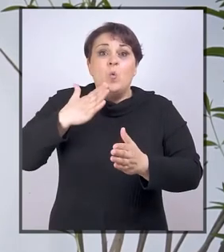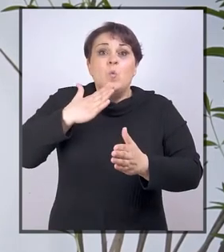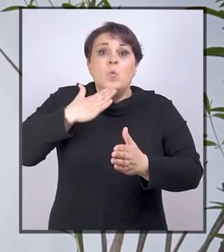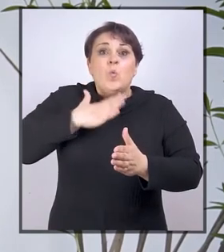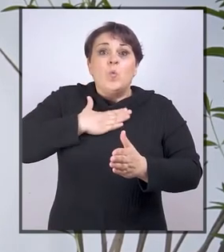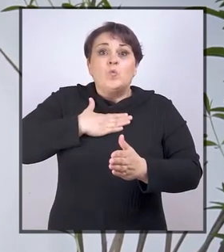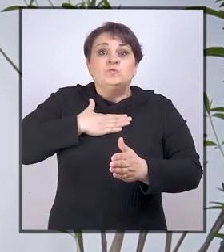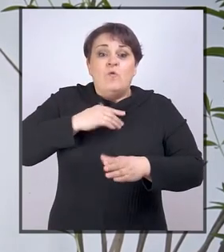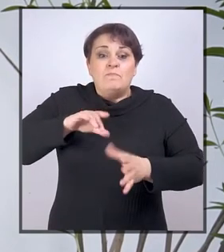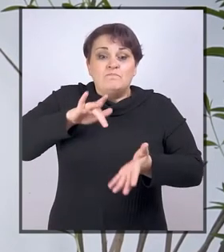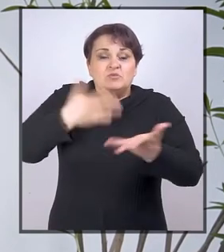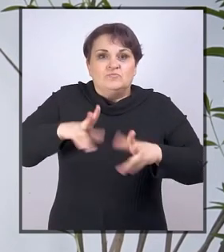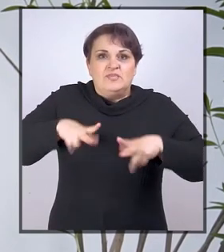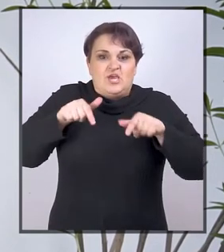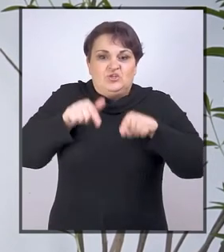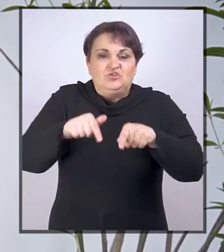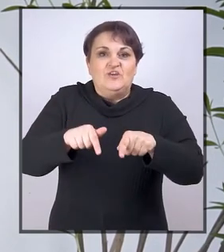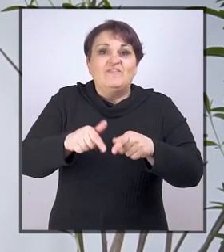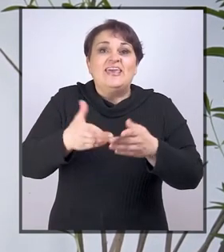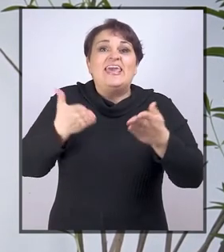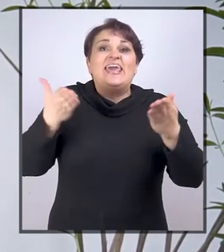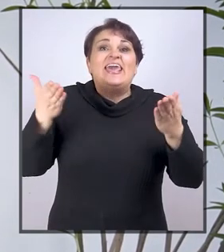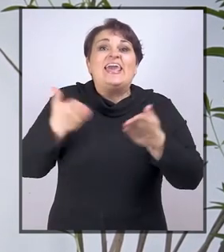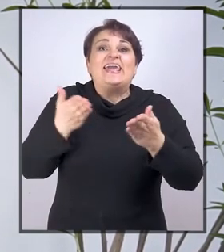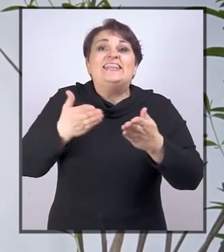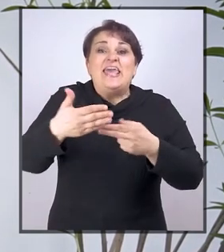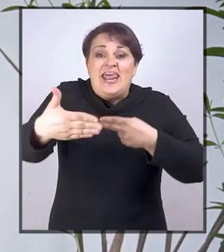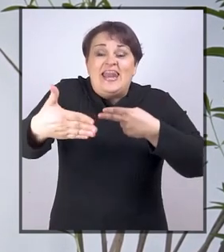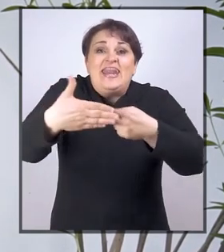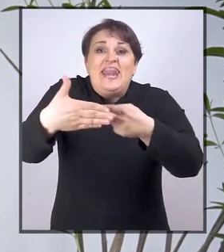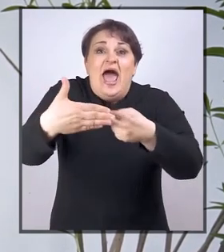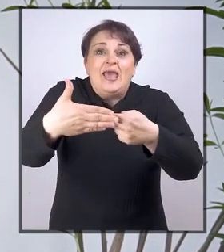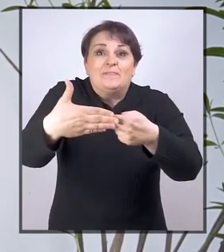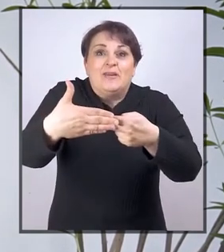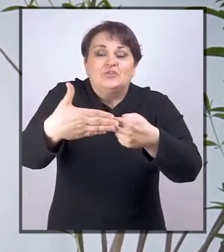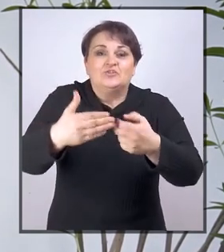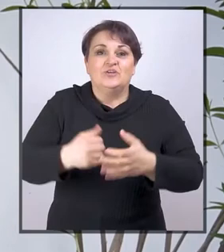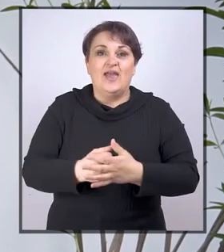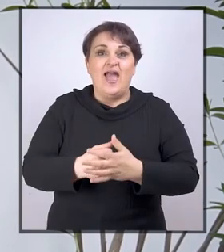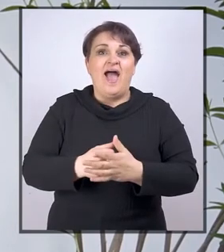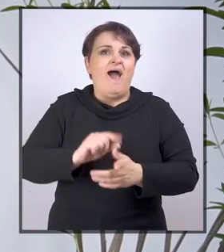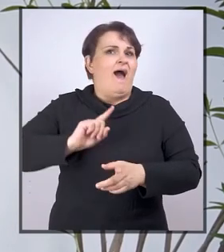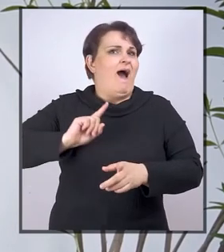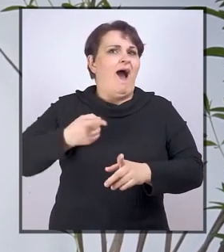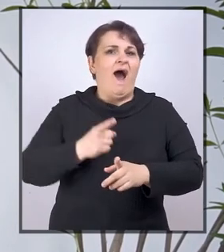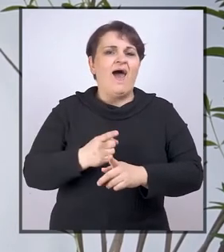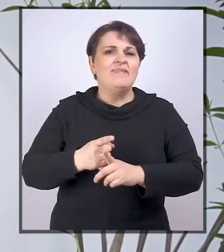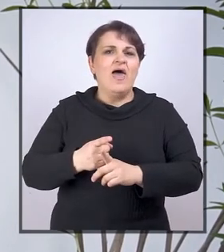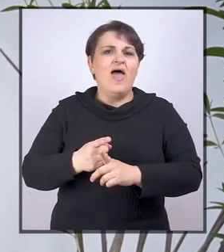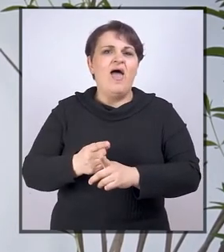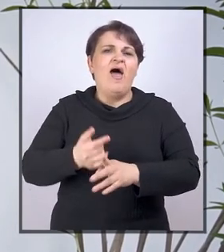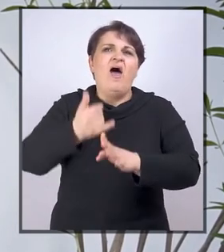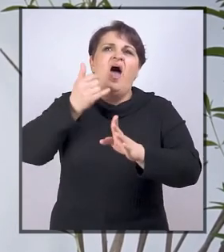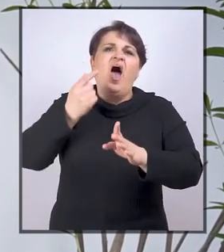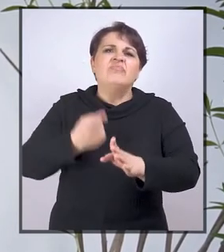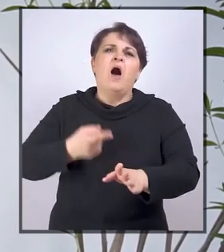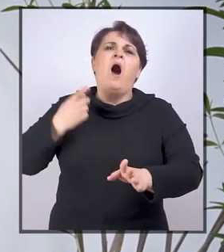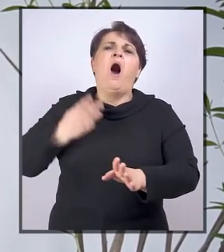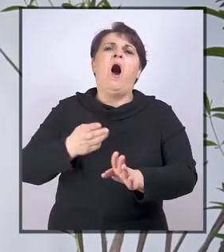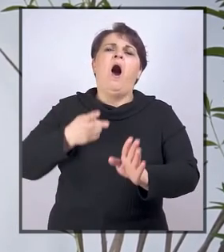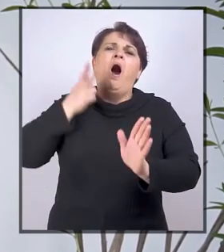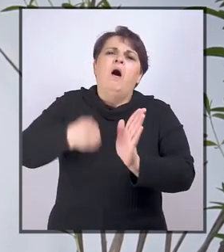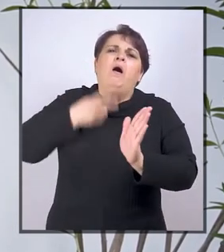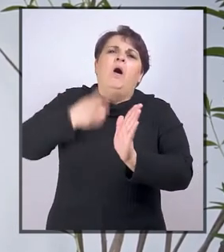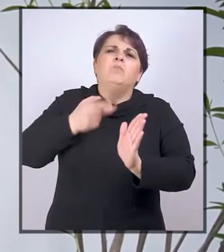svojim lokalnim zajednicama, tamo gdje im je najbliže, a ne da putuju u stotinama